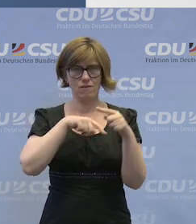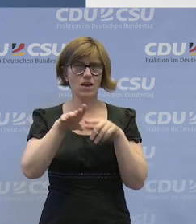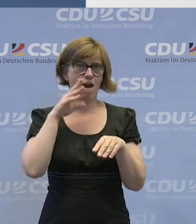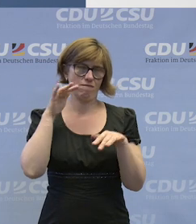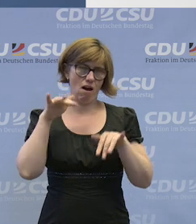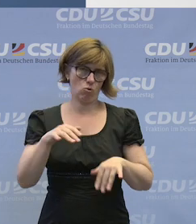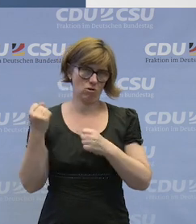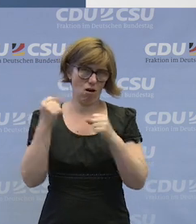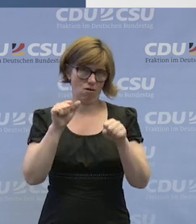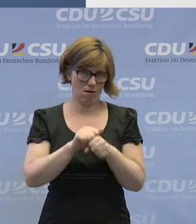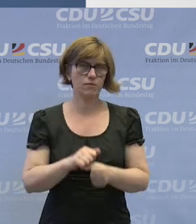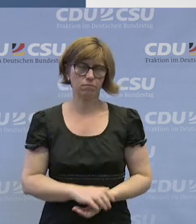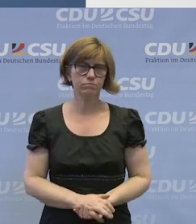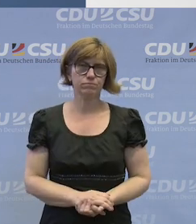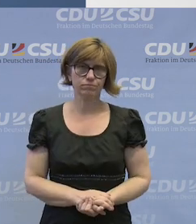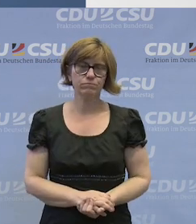Erfahrung mit inbringen können.